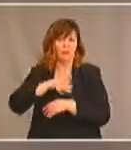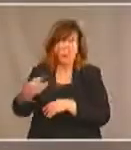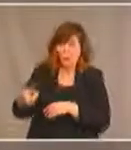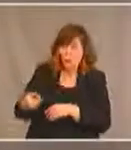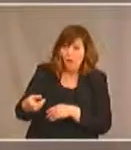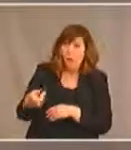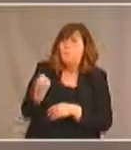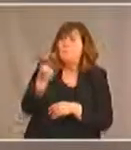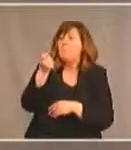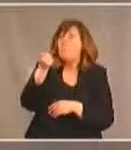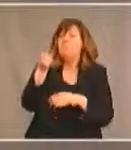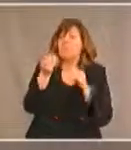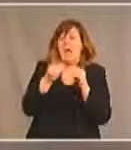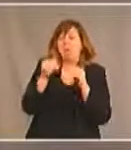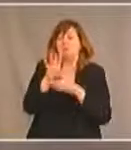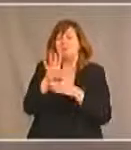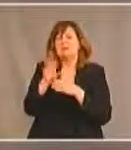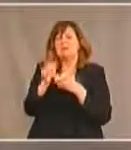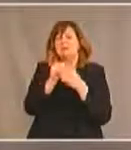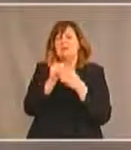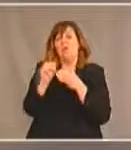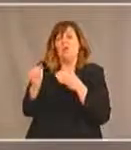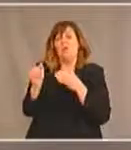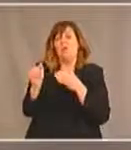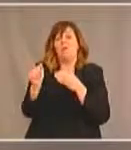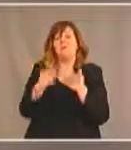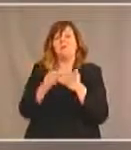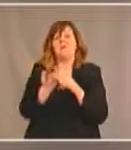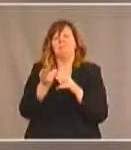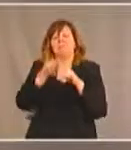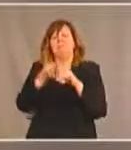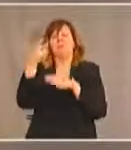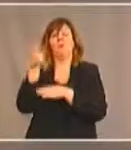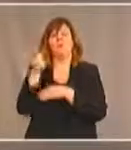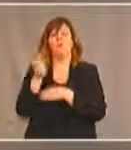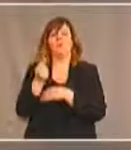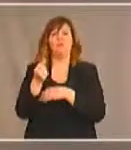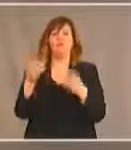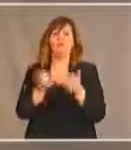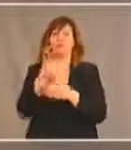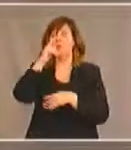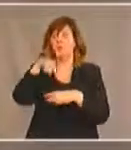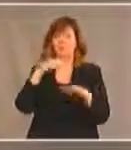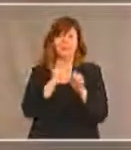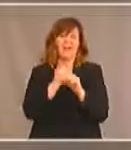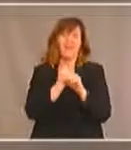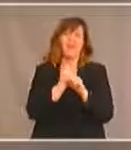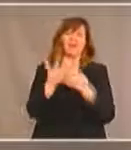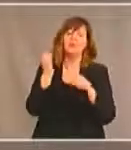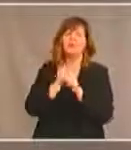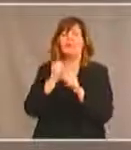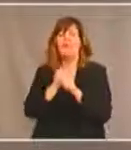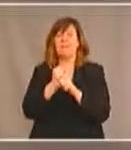petite majoration de 500 $ comme supplément de leur revenu car ils ne peuvent travailler que quelques heures par semaine.